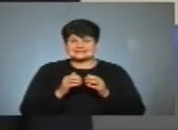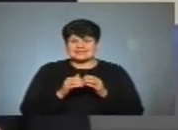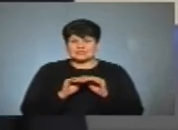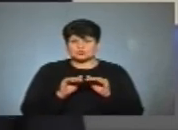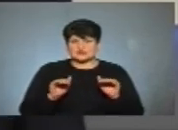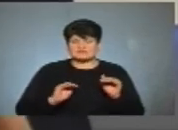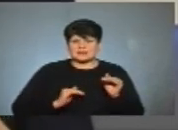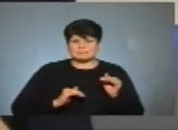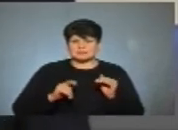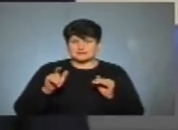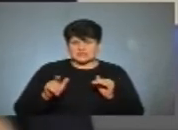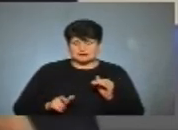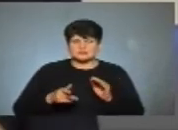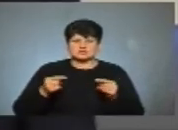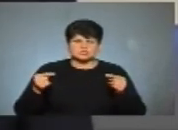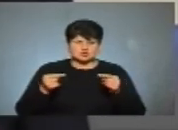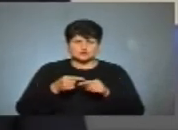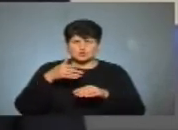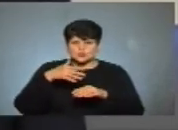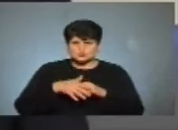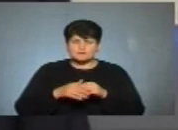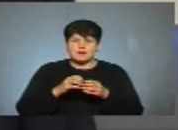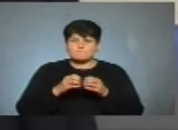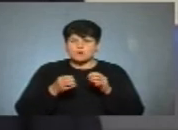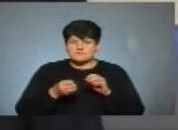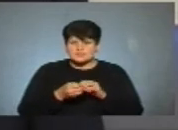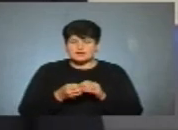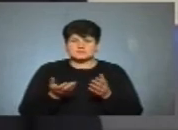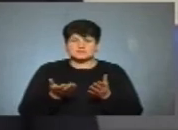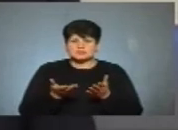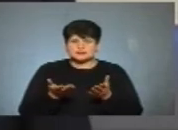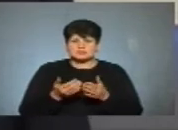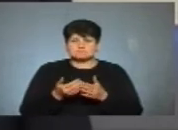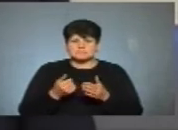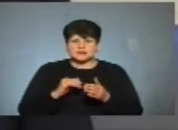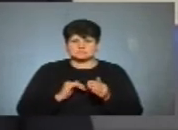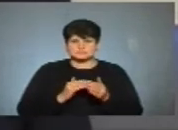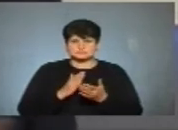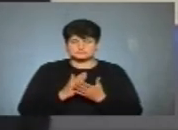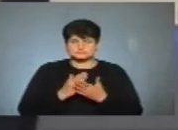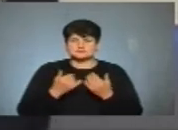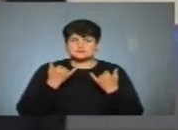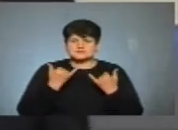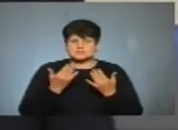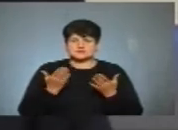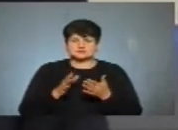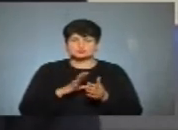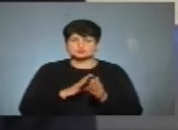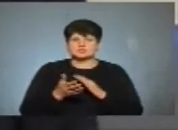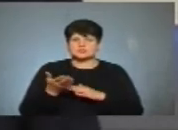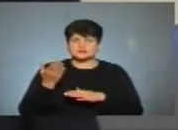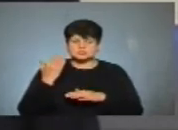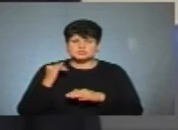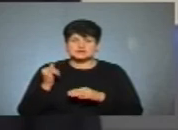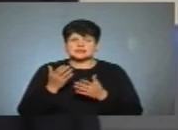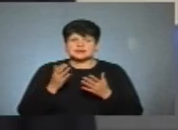рівня підприємець чітко розуміє ті проблеми, які саме перед бізнесом стоять і зараз, які стояли раніше і які